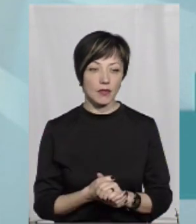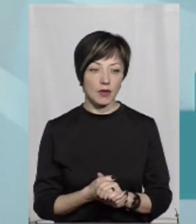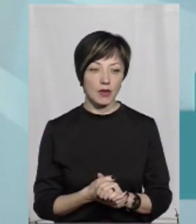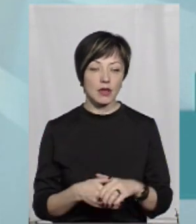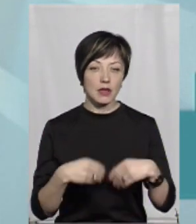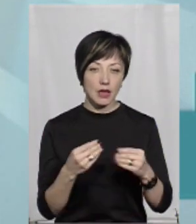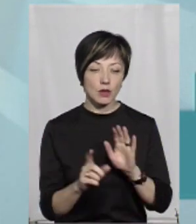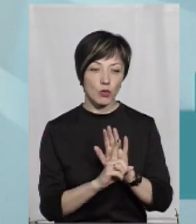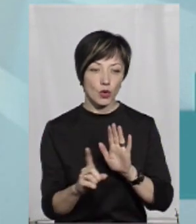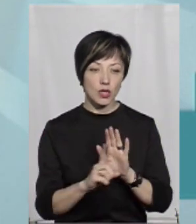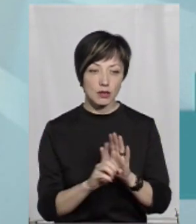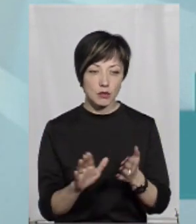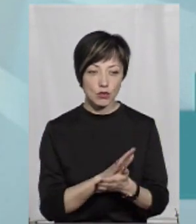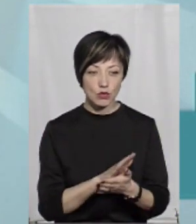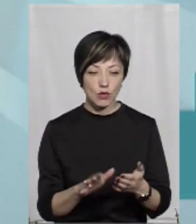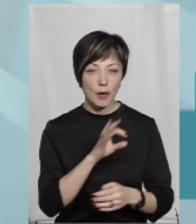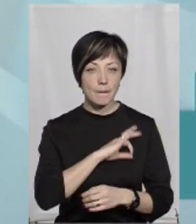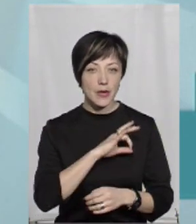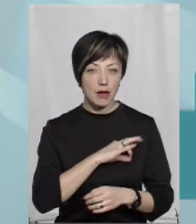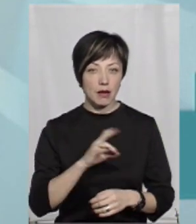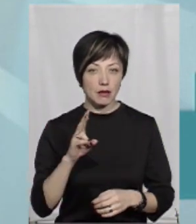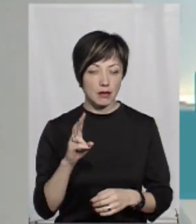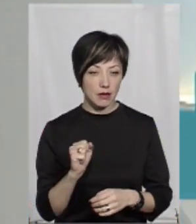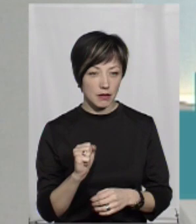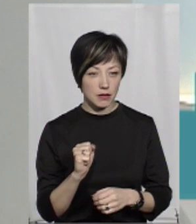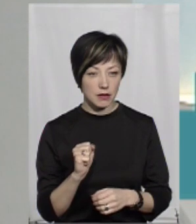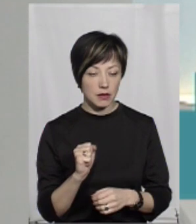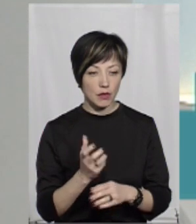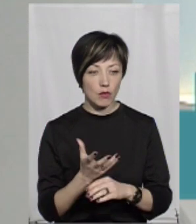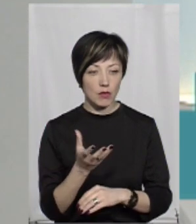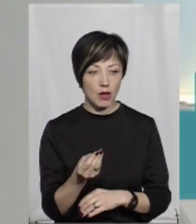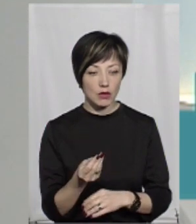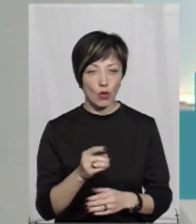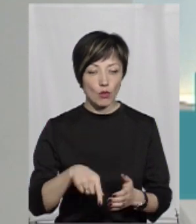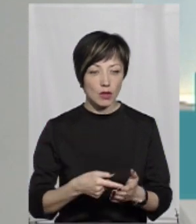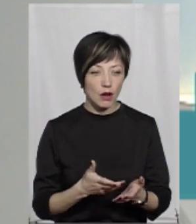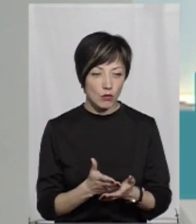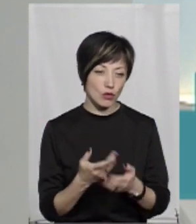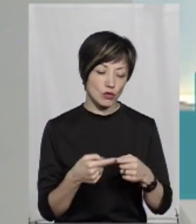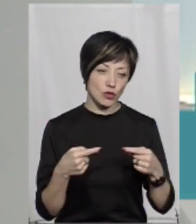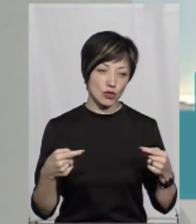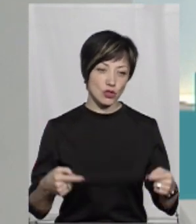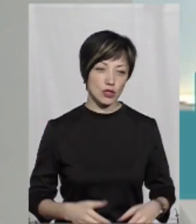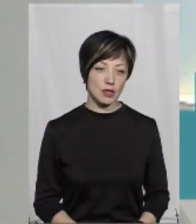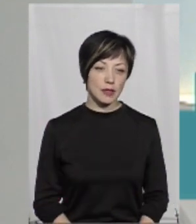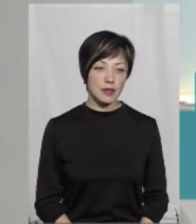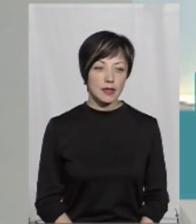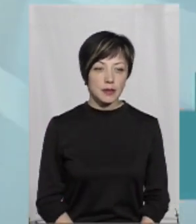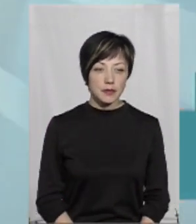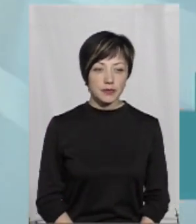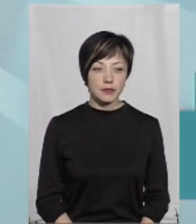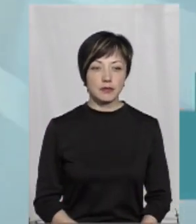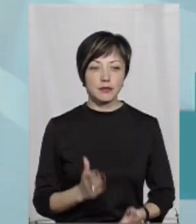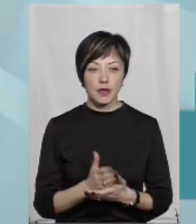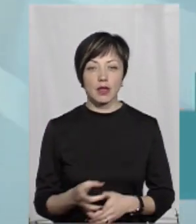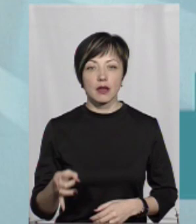дати проїзд безкоштовний, пільги на плату комунальні послуги та інші. Я говорю, що